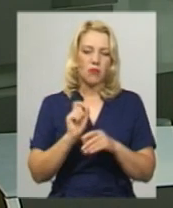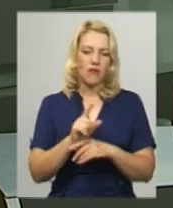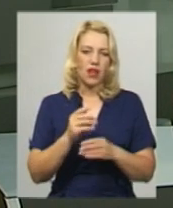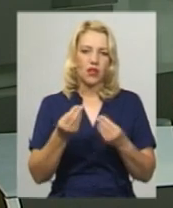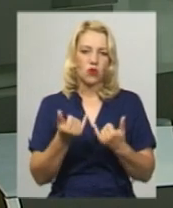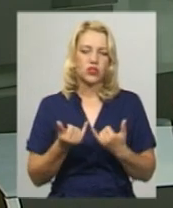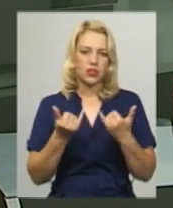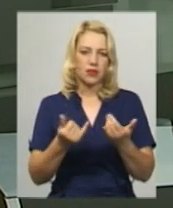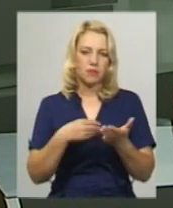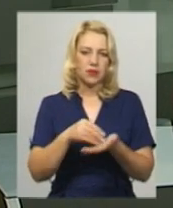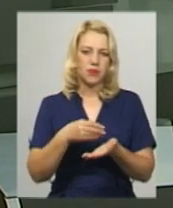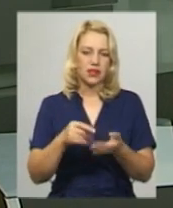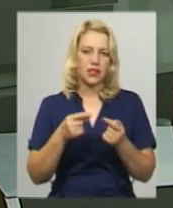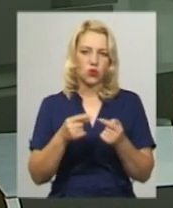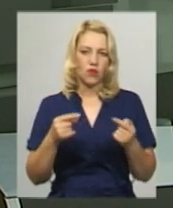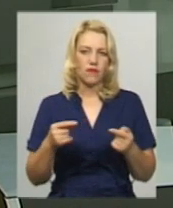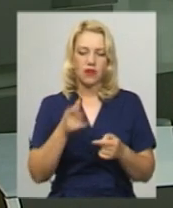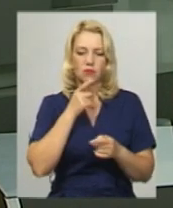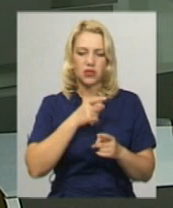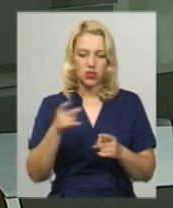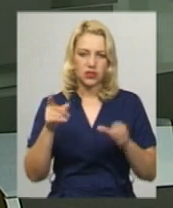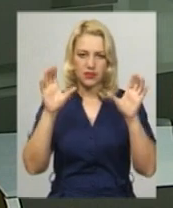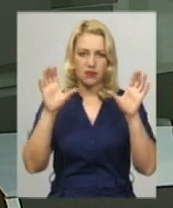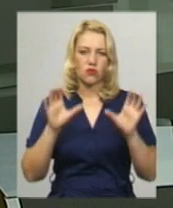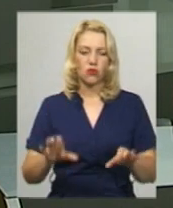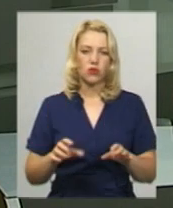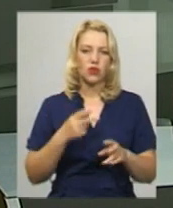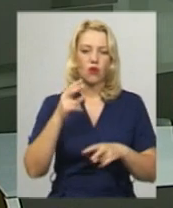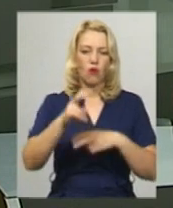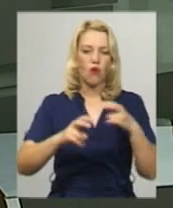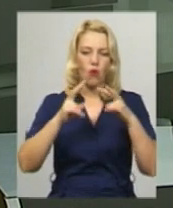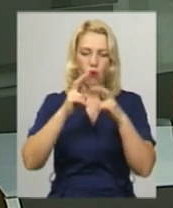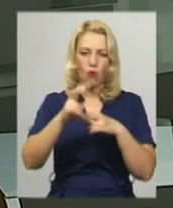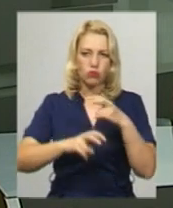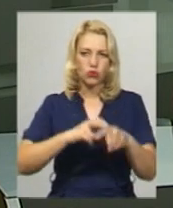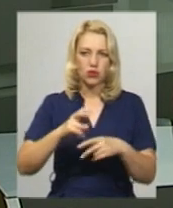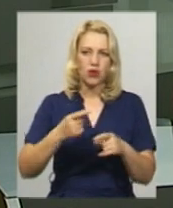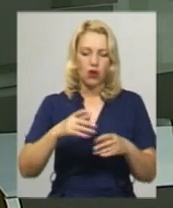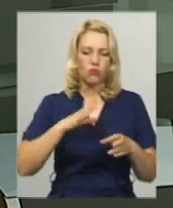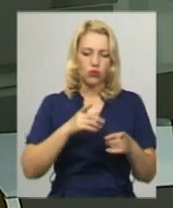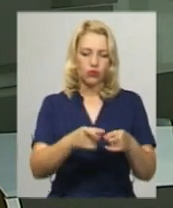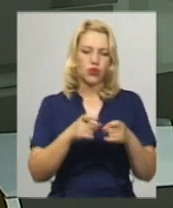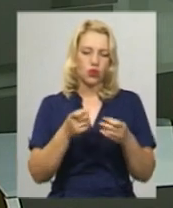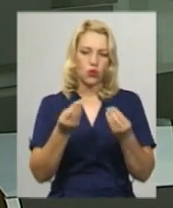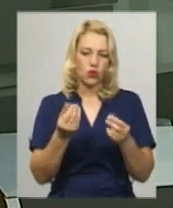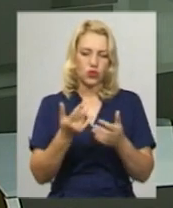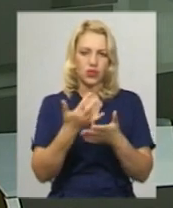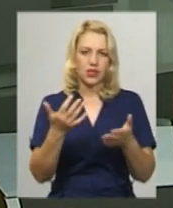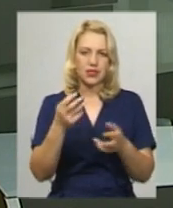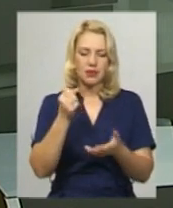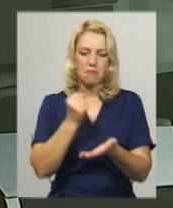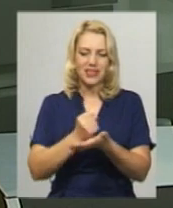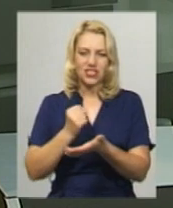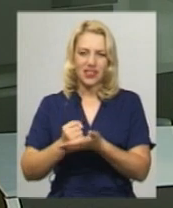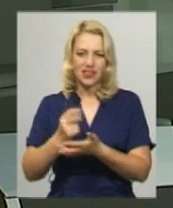словами Леоніда Матвійцева, під час санкціонованих обшуків в учасників конвертаційного центру вилучено гроші, печатки різних підприємств,